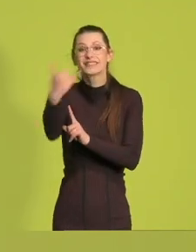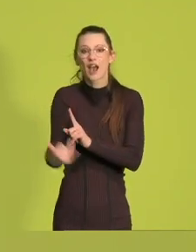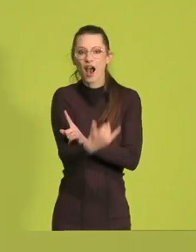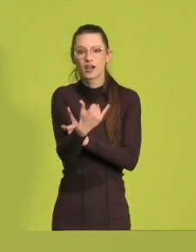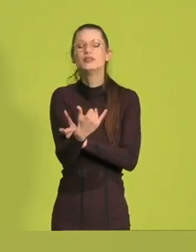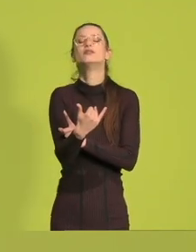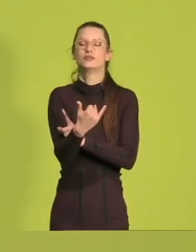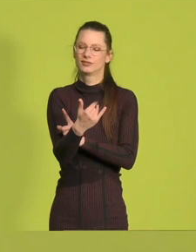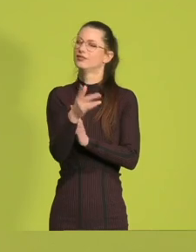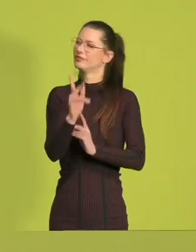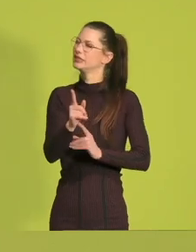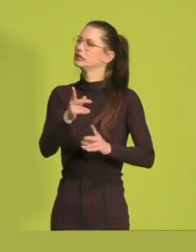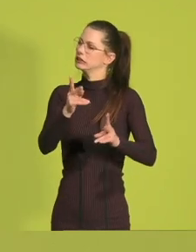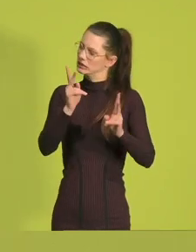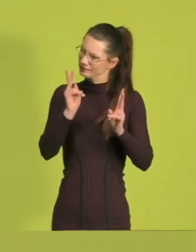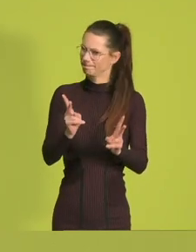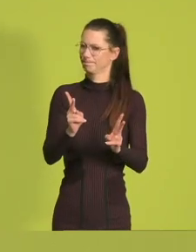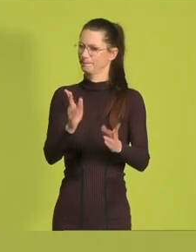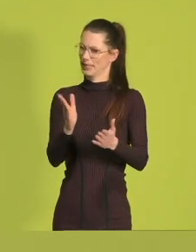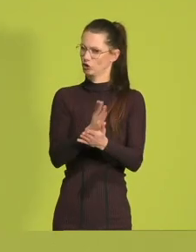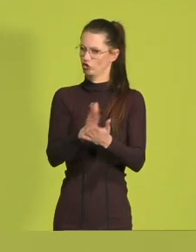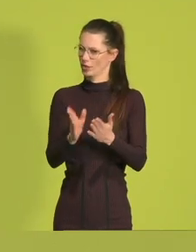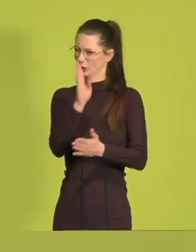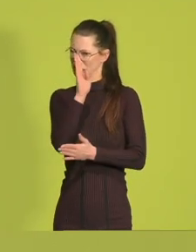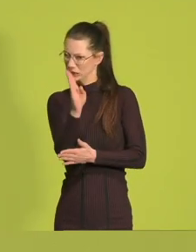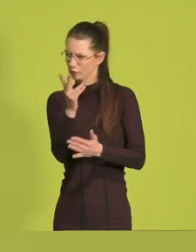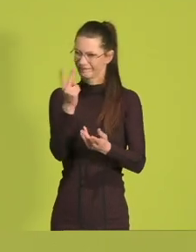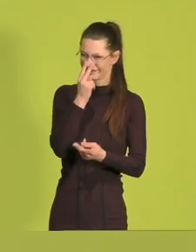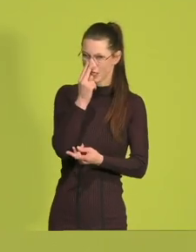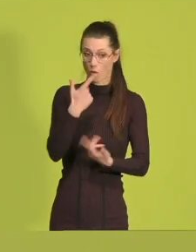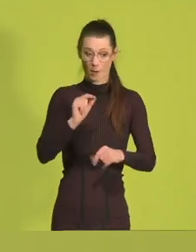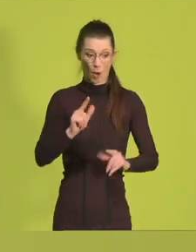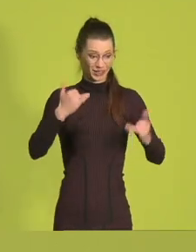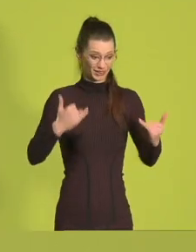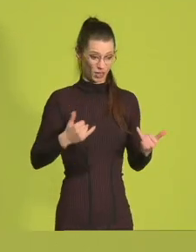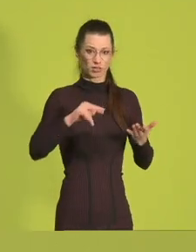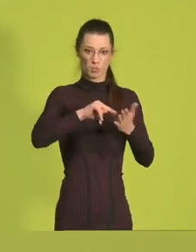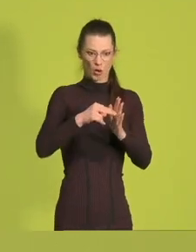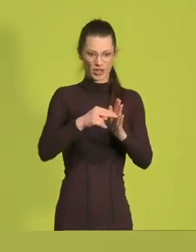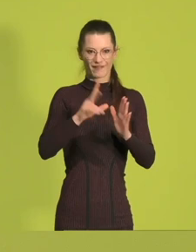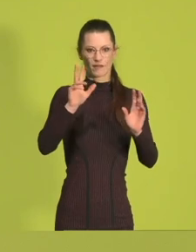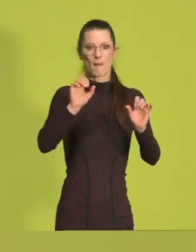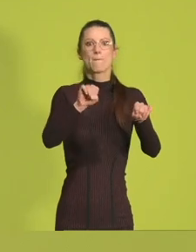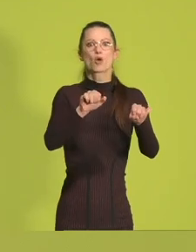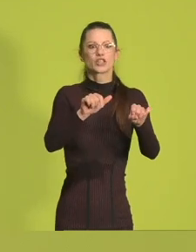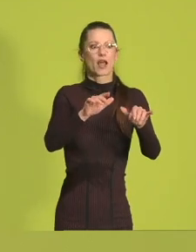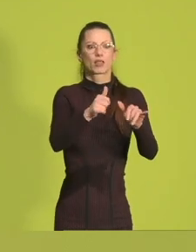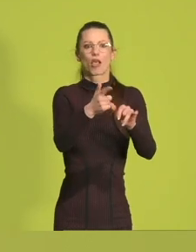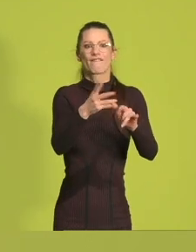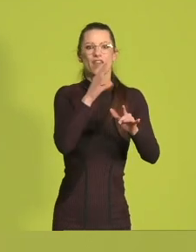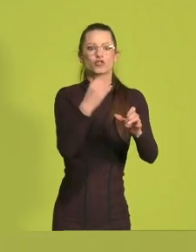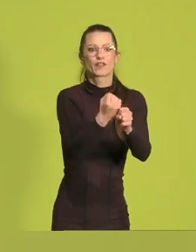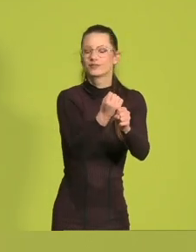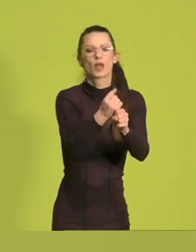eine Richtungsentscheidung werden. Bleibt die Politik weiter hinter den Möglichkeiten zurück, verharrt im Klein